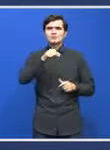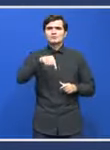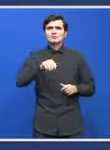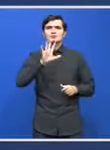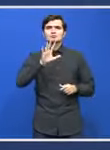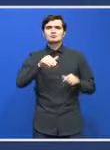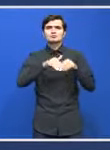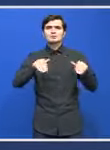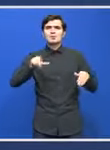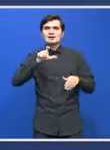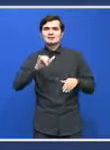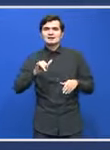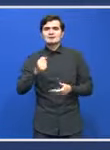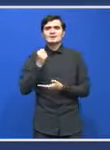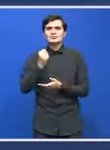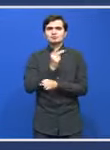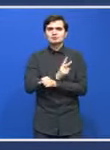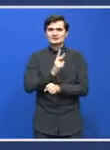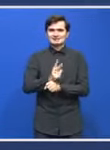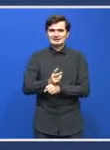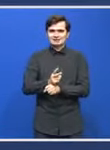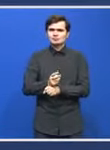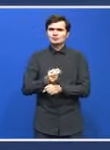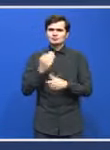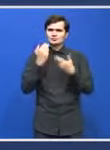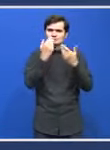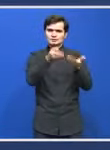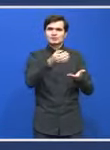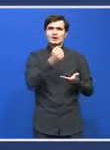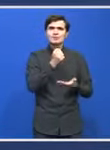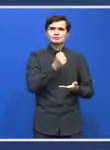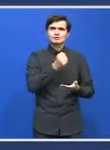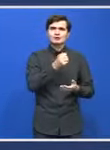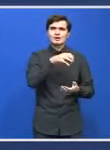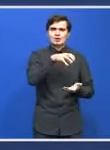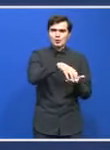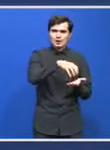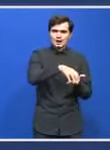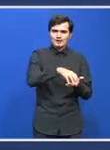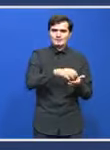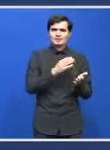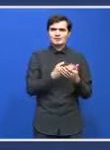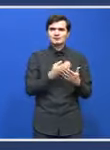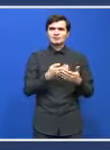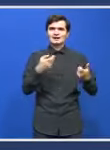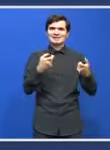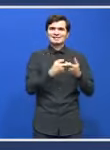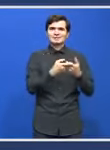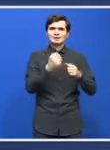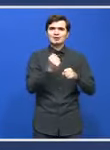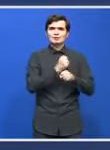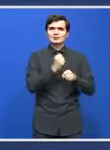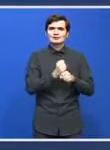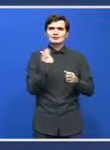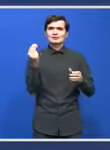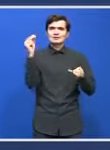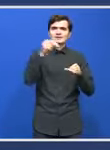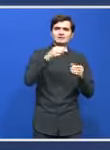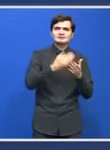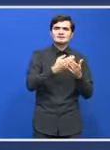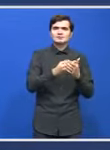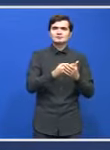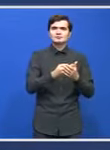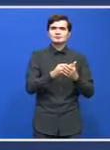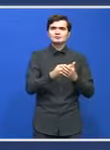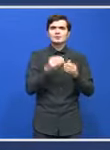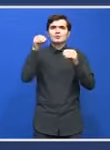de lei de la buget de stat, care se vor duce către bugetele locale pentru executarea lucrărilor de investiții necesare a refacerii și punerea în